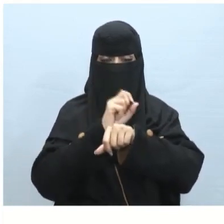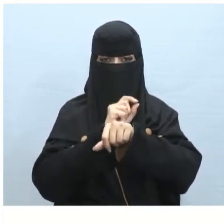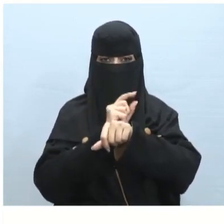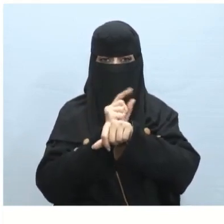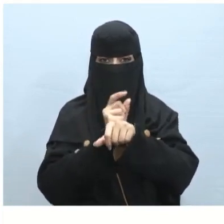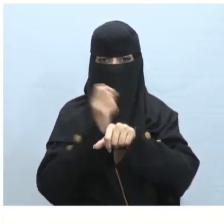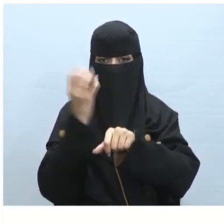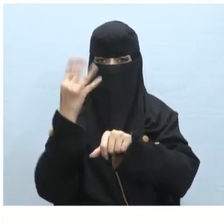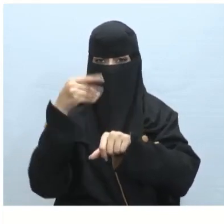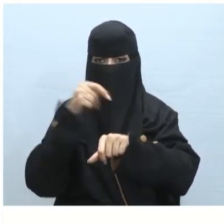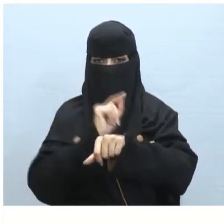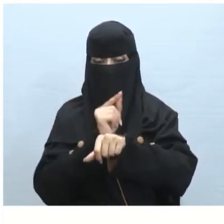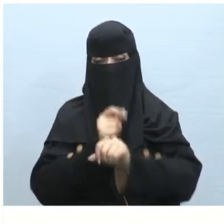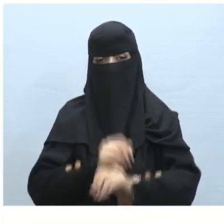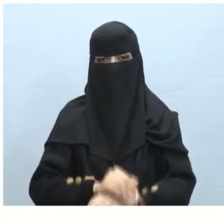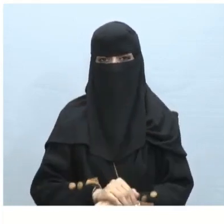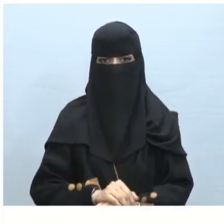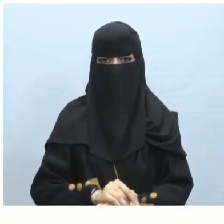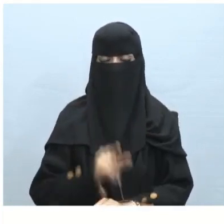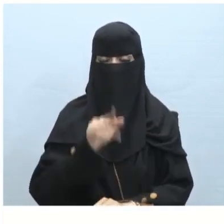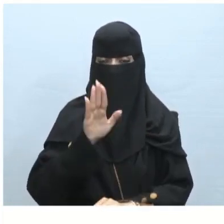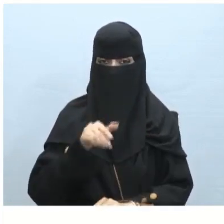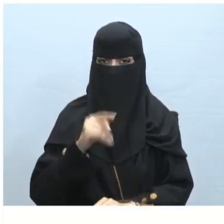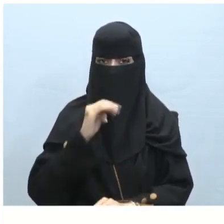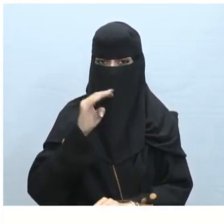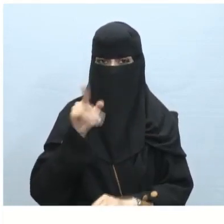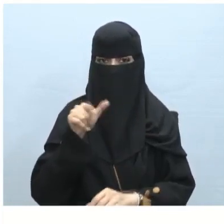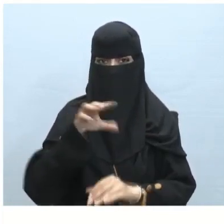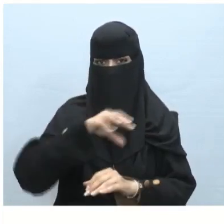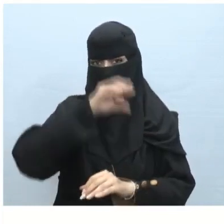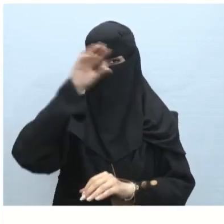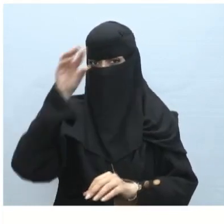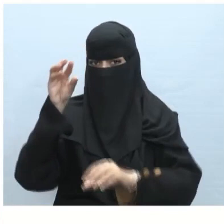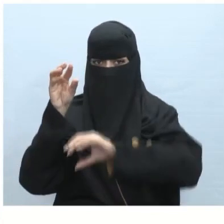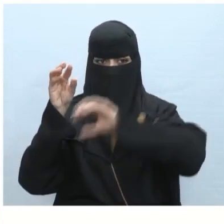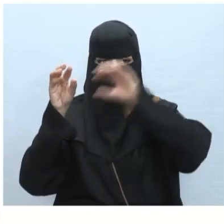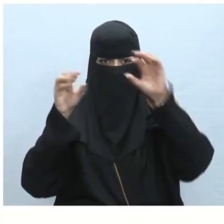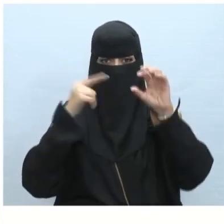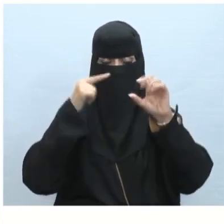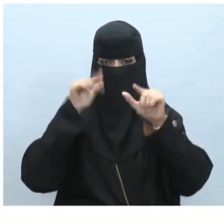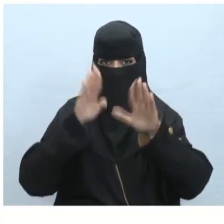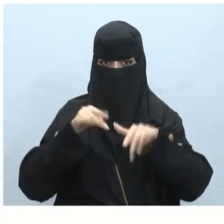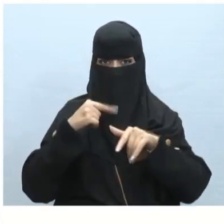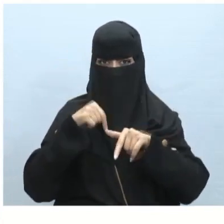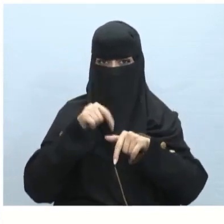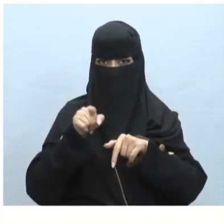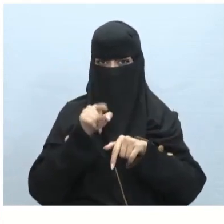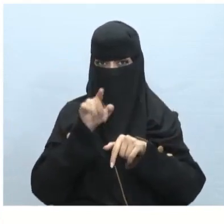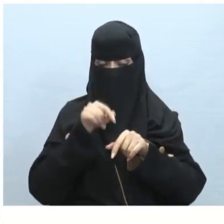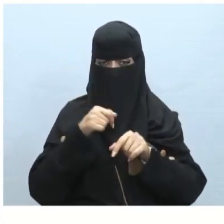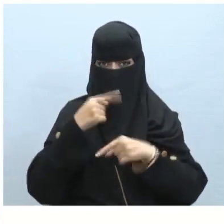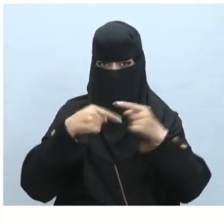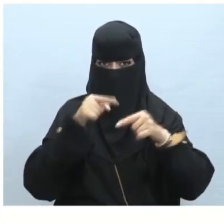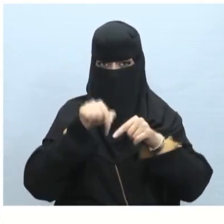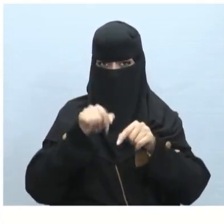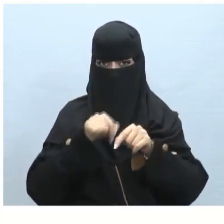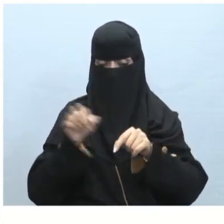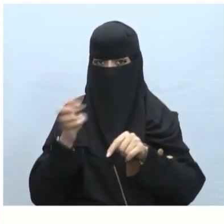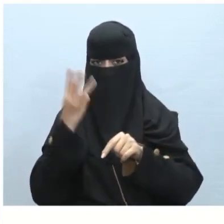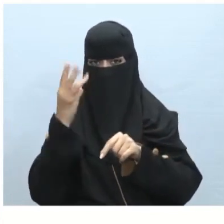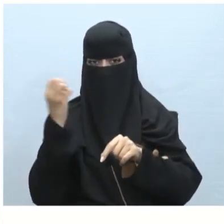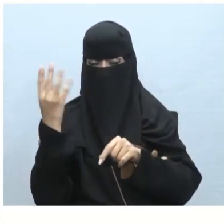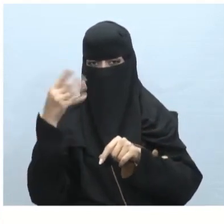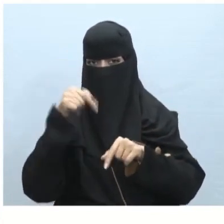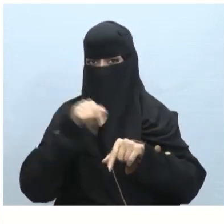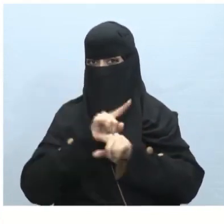3.40 ثانية إذن التأثيرات الانتقالية مدتها الافتراضية هل هي 3.40 ثانية أو لا